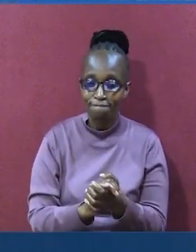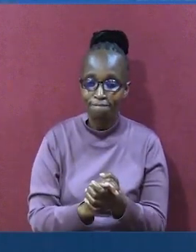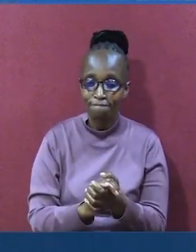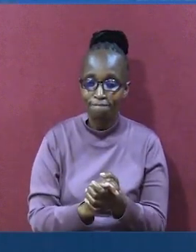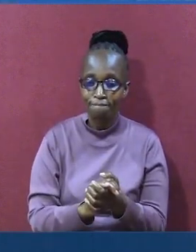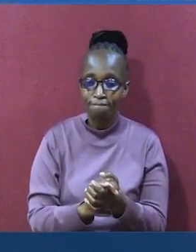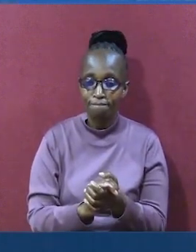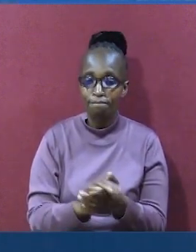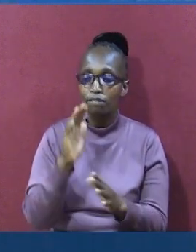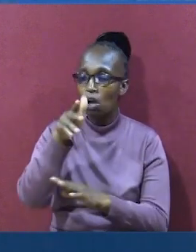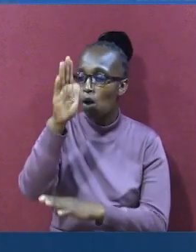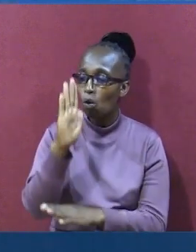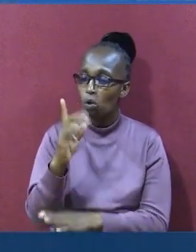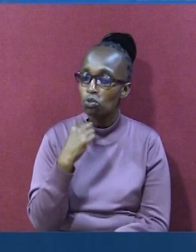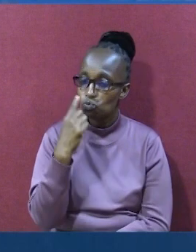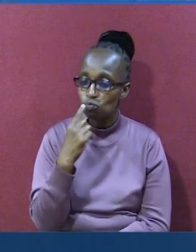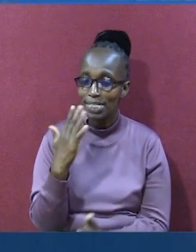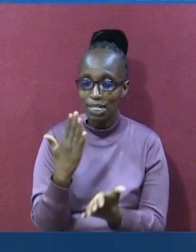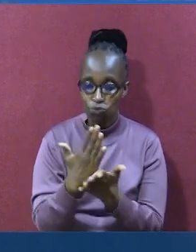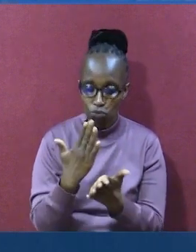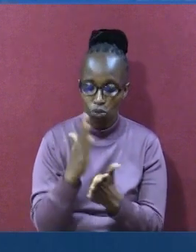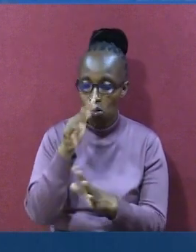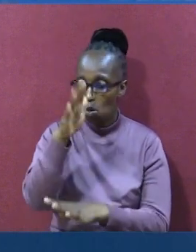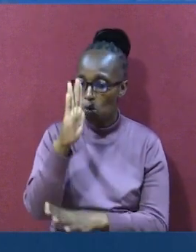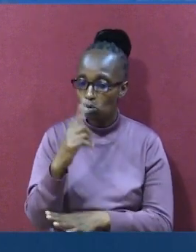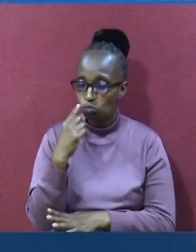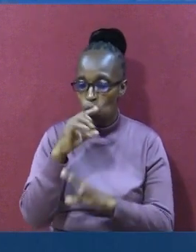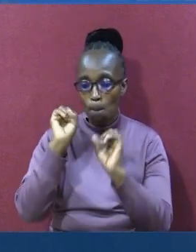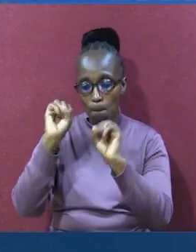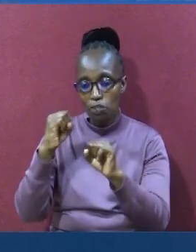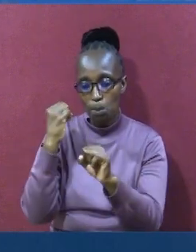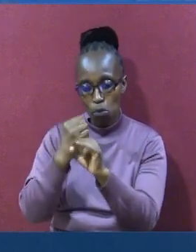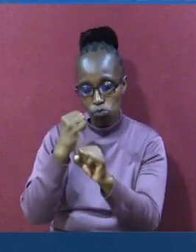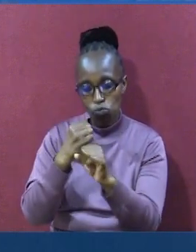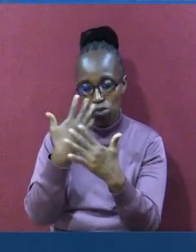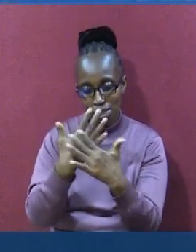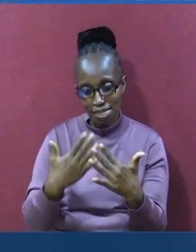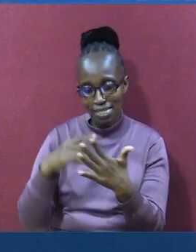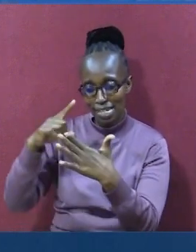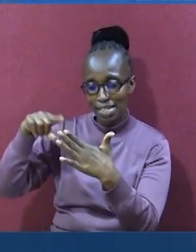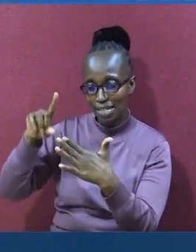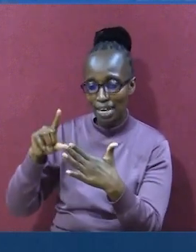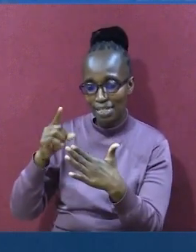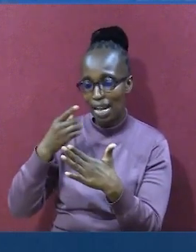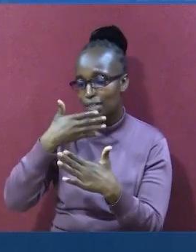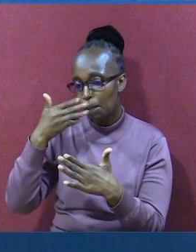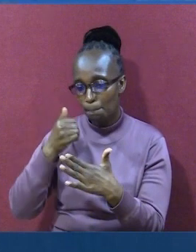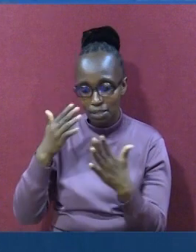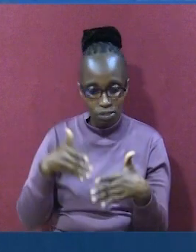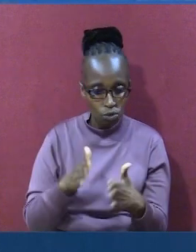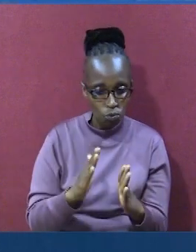God of realities. Mungu ambaye ni wakweli. Mungu ambaye anaweza kufanya mambo katika jia ya kweli.